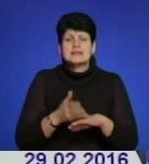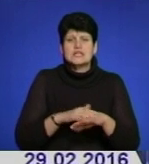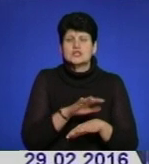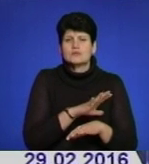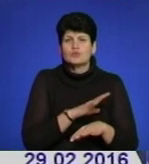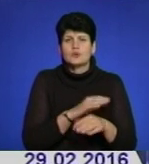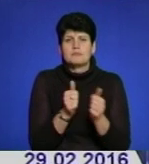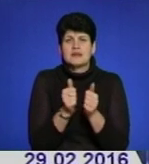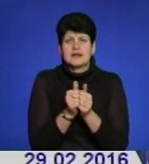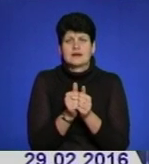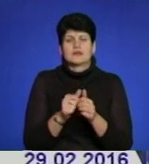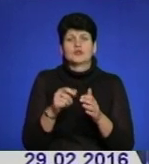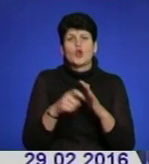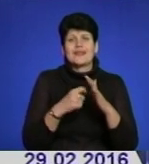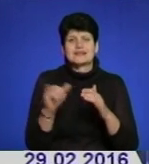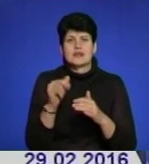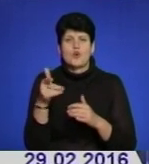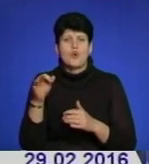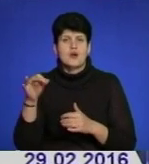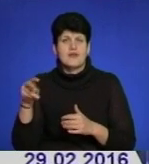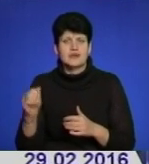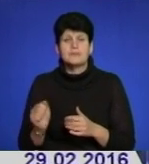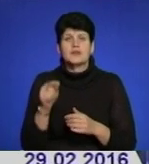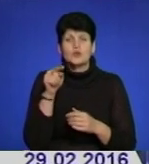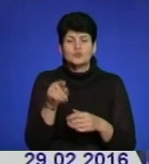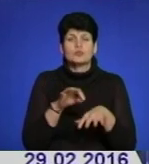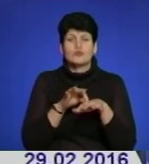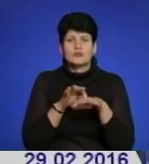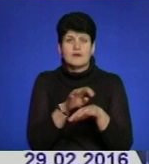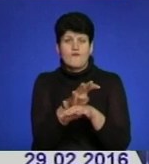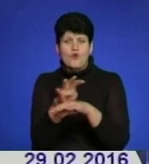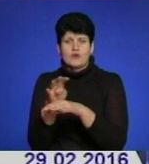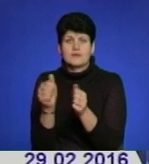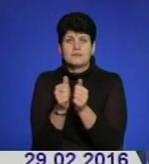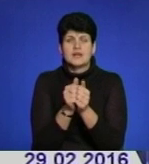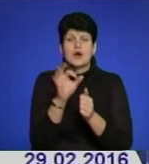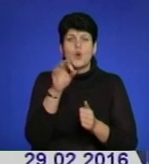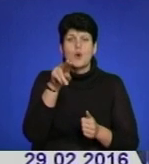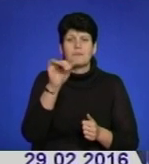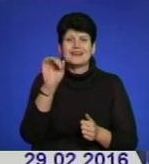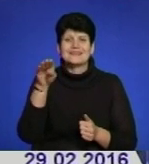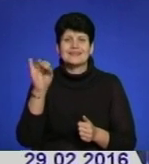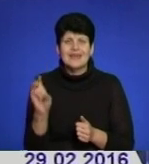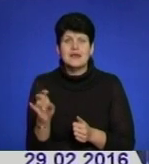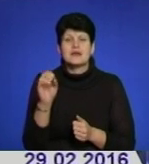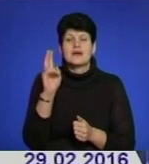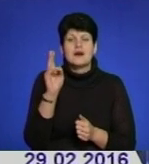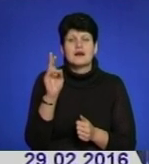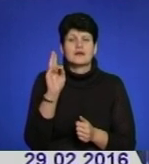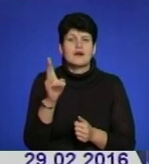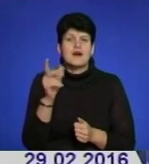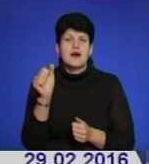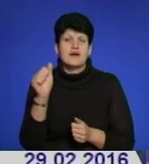окупованих Донецька і Горлівки. Тут бойовики вели вогонь неподалік населених пунктів Опетне, Авдіївка, Красногорівка.